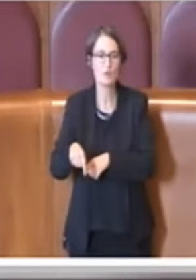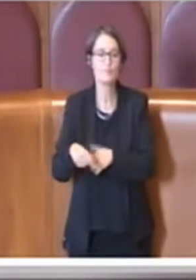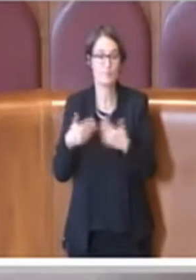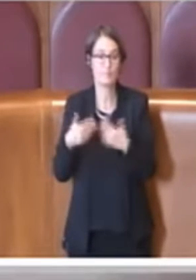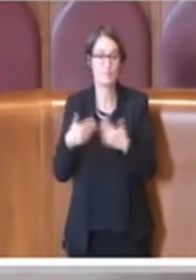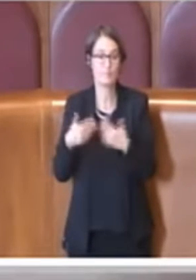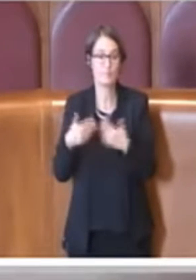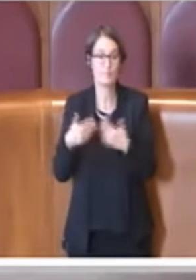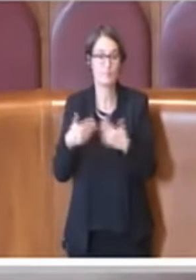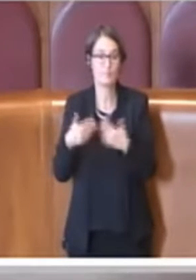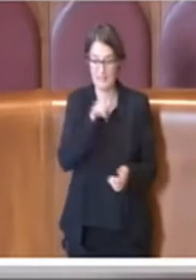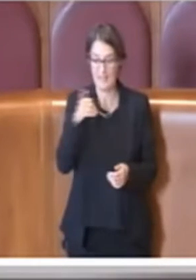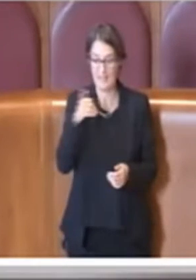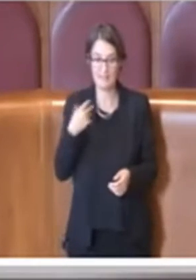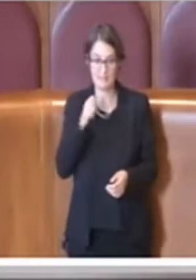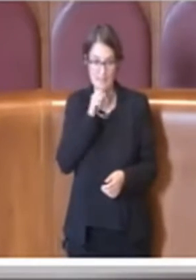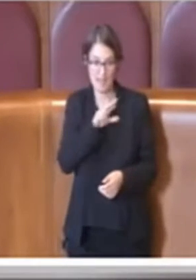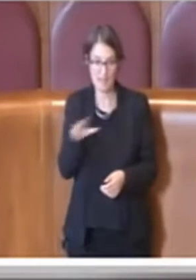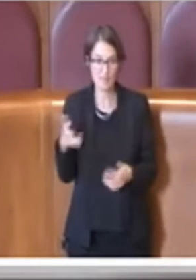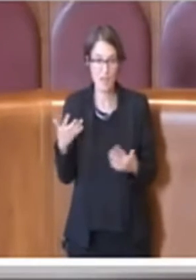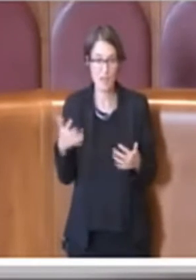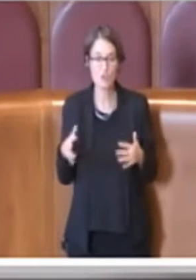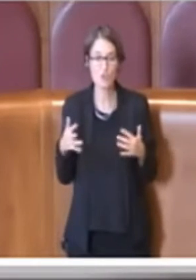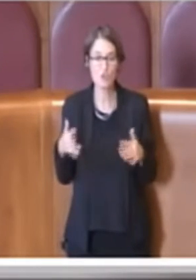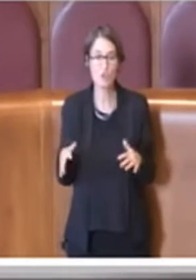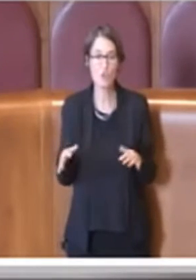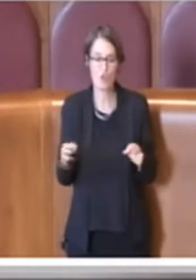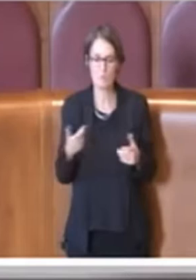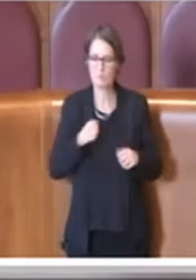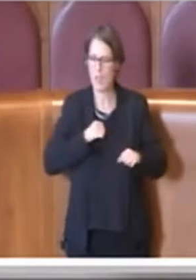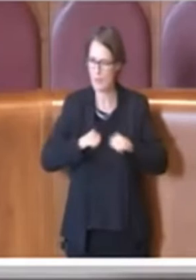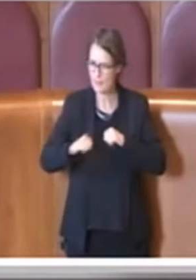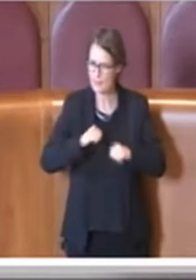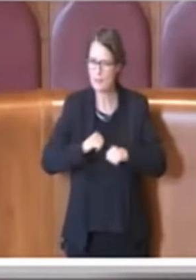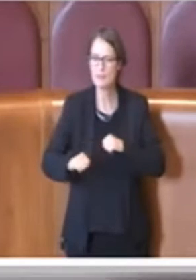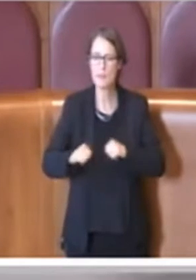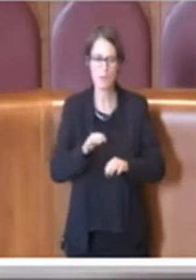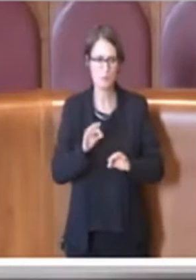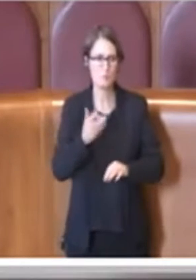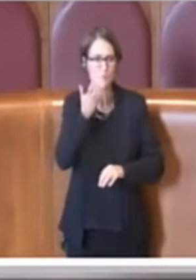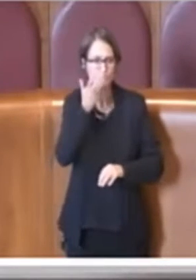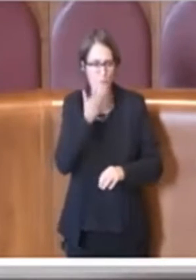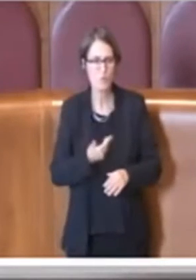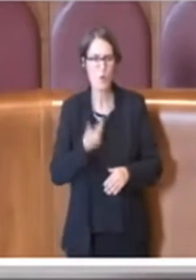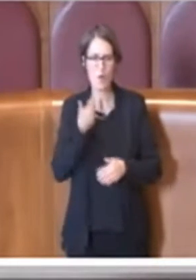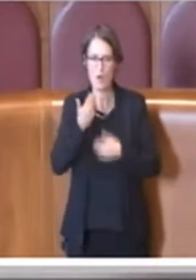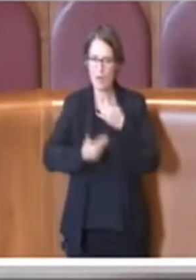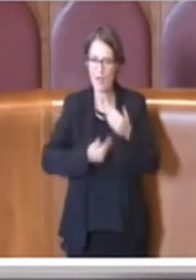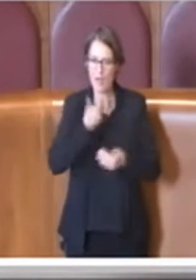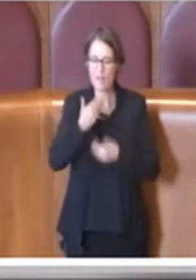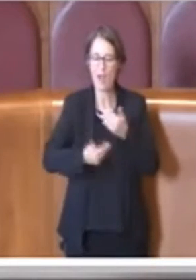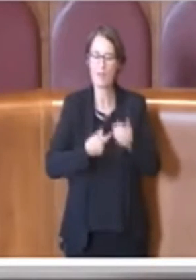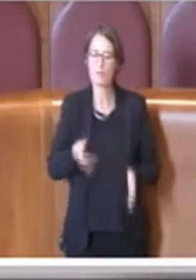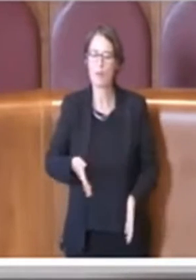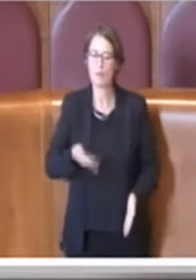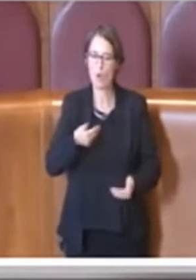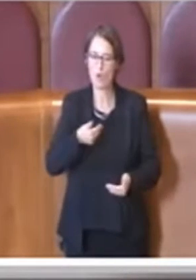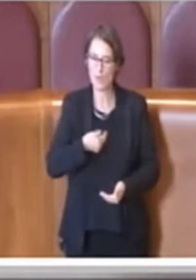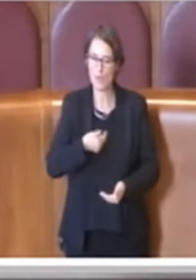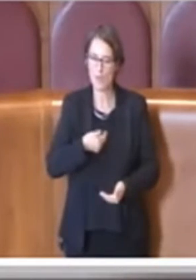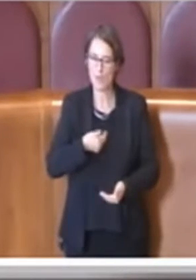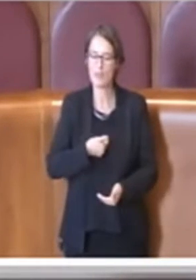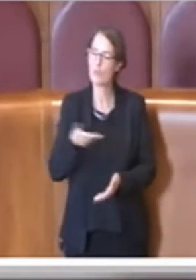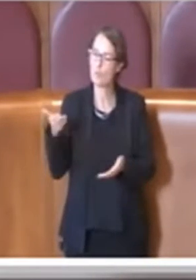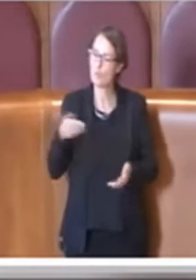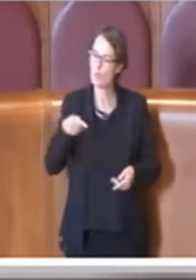quest'estate, l'intenzione dell'amministrazione è proseguire per la candidatura ad ospitare questo evento,